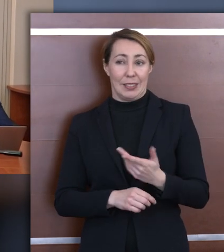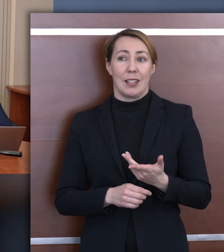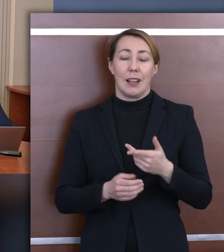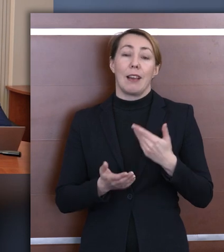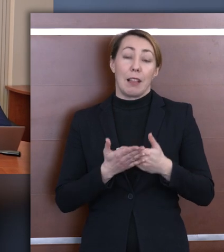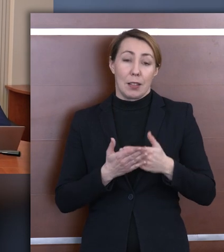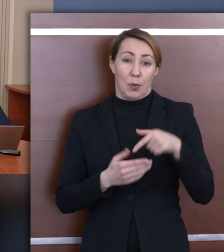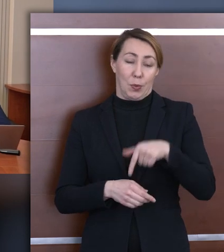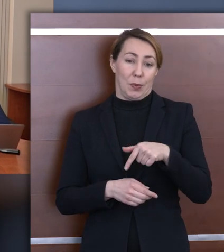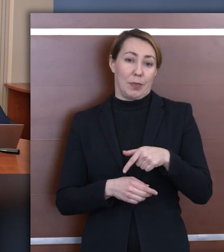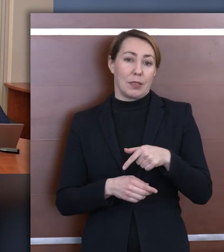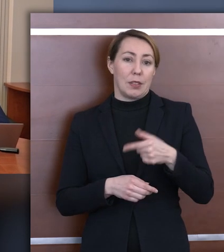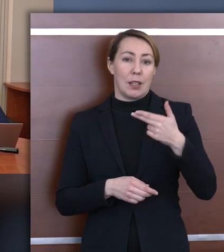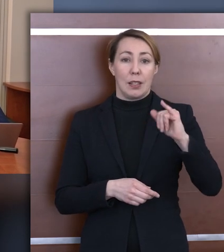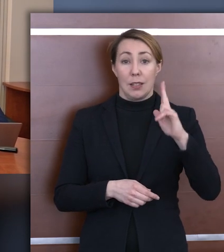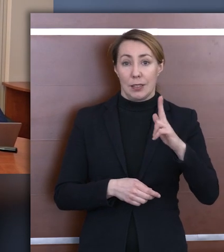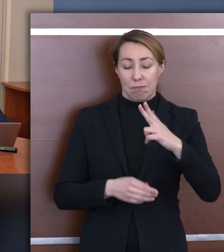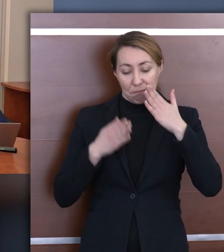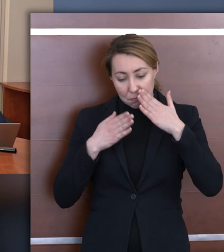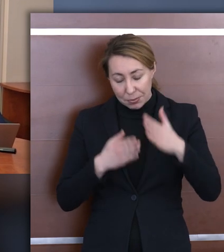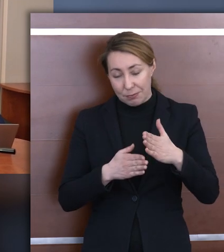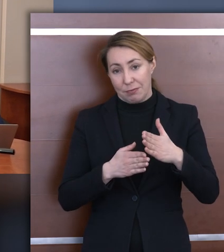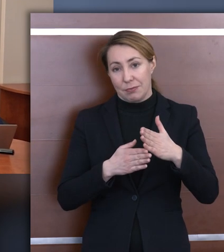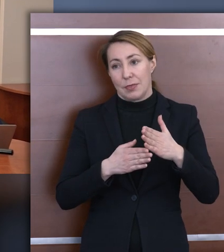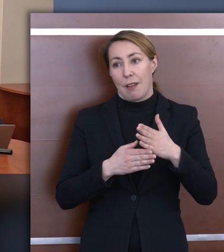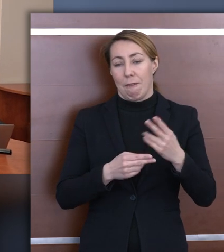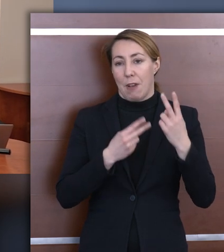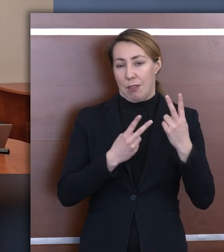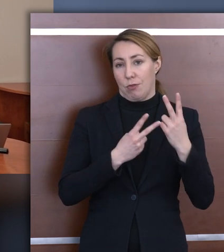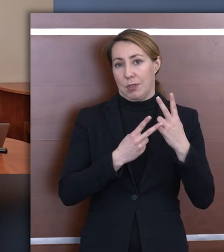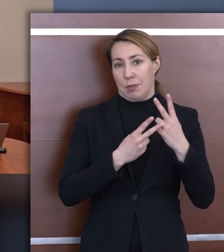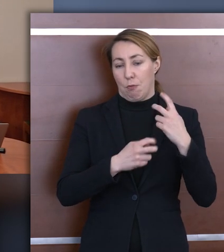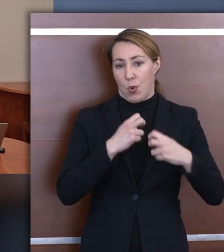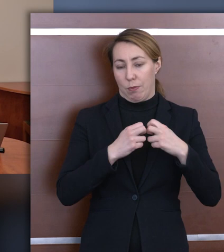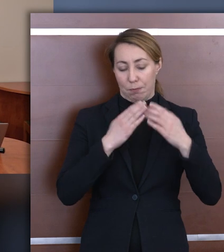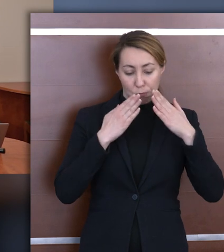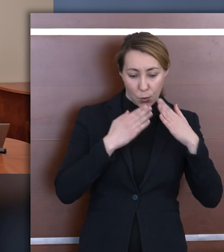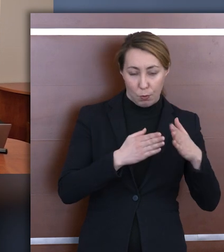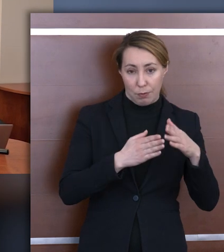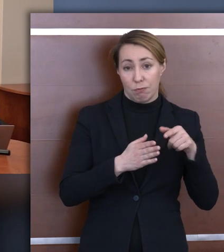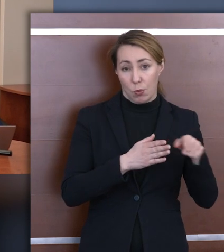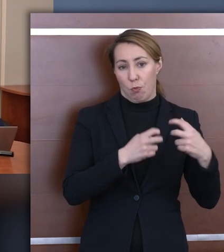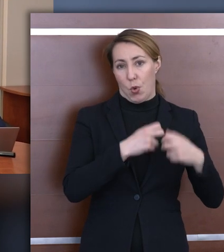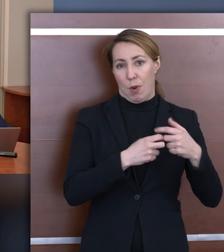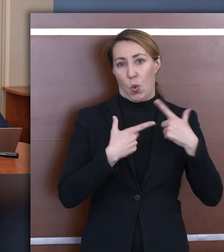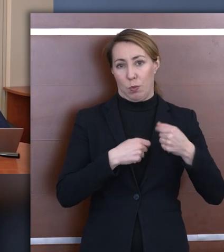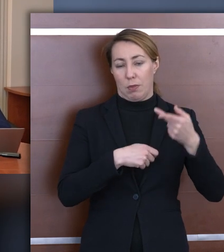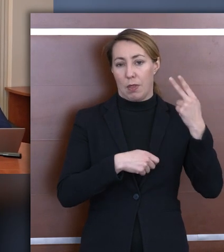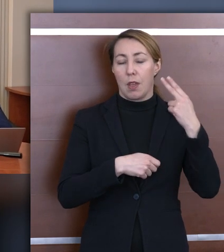decyzja Izby, aby zająć się kolejnym istotnym problemem osób niesłyszących.